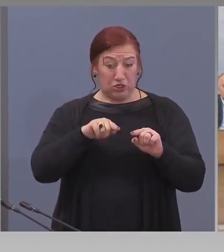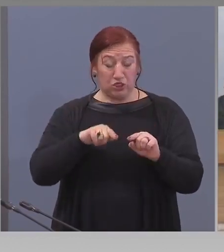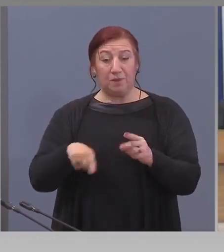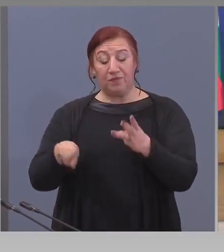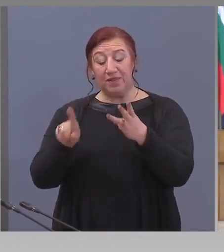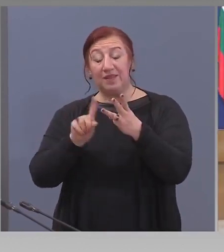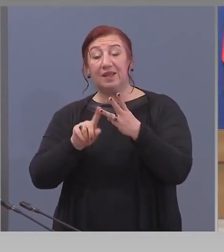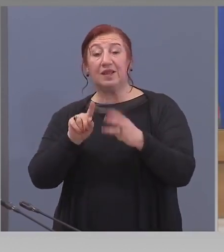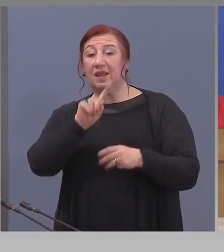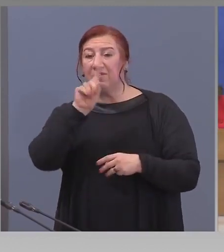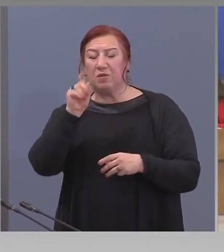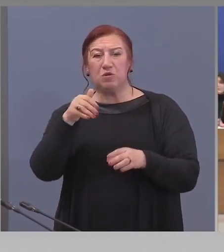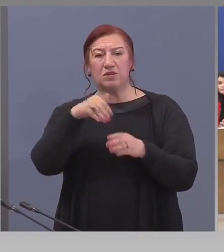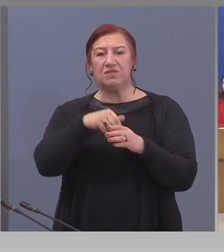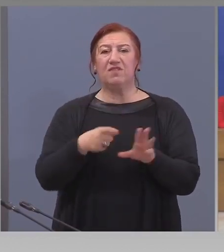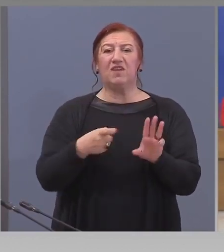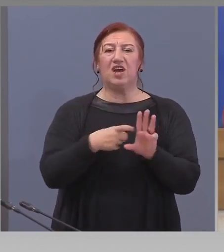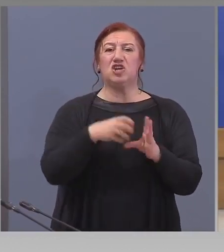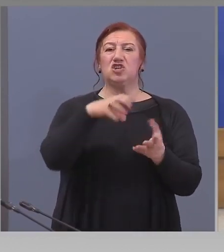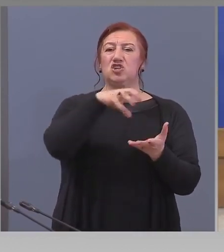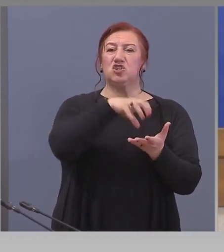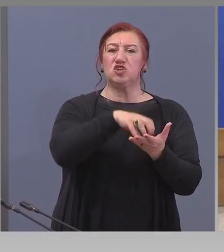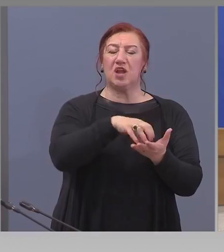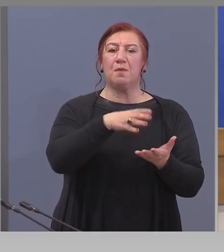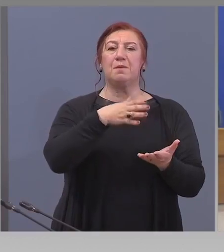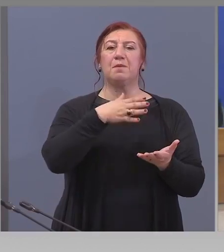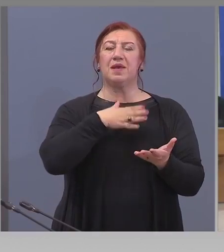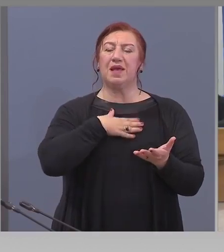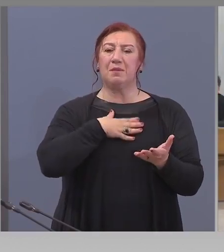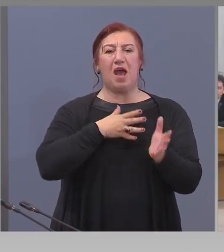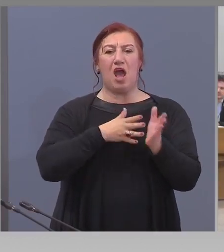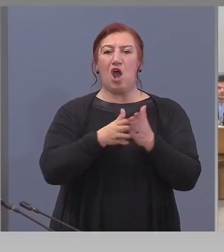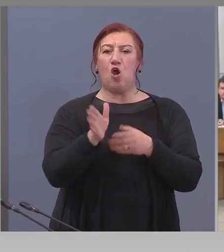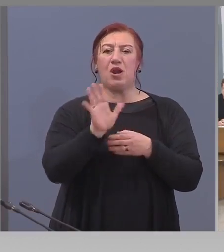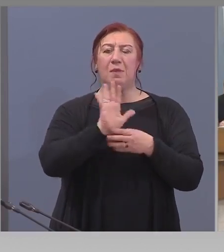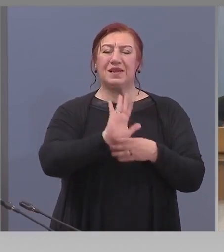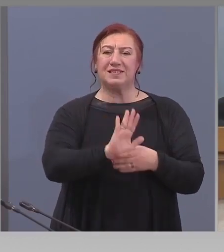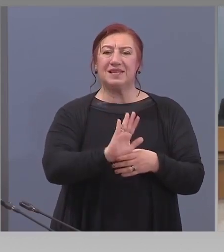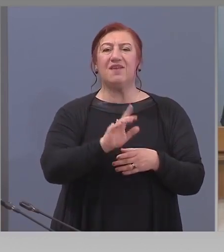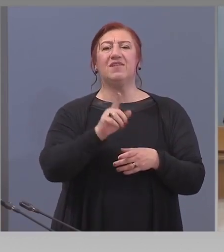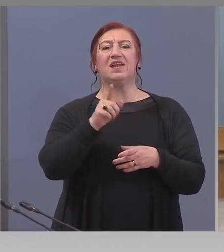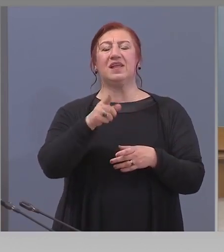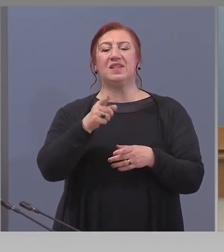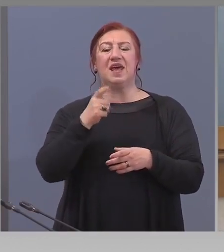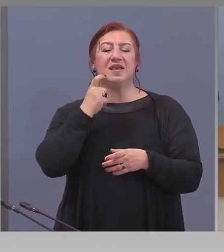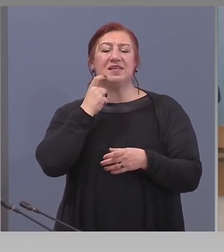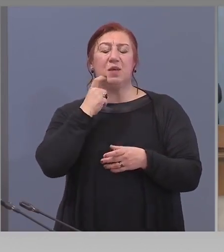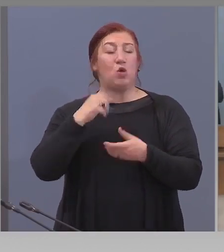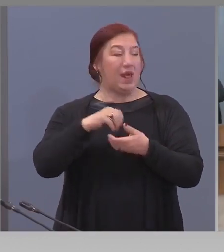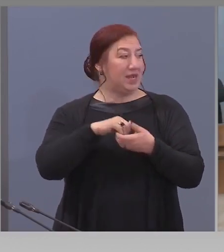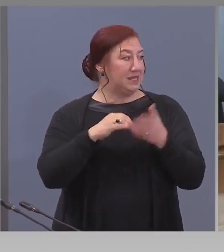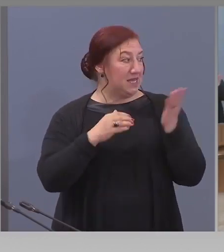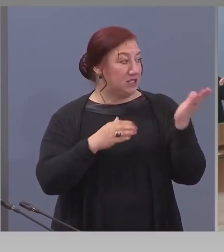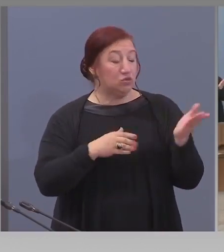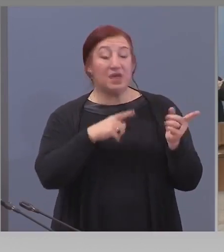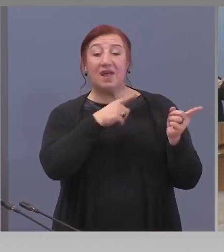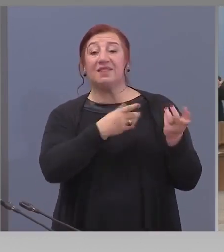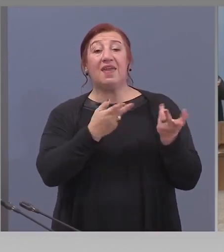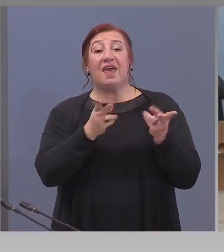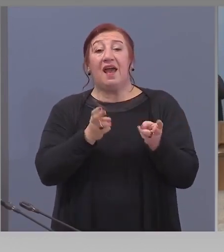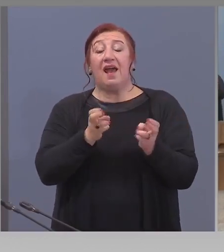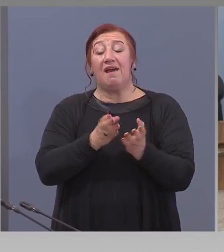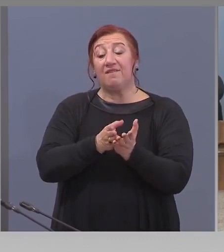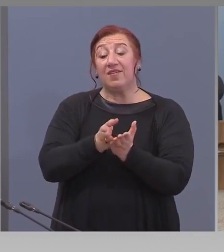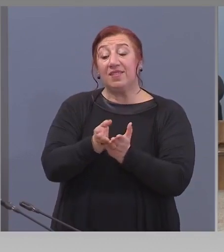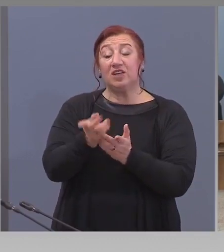В щаба има ваше съвет, има хора, представители на радио, Заболекарския съюз. Те по какъв начин ще помогнат на